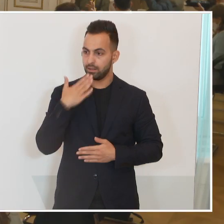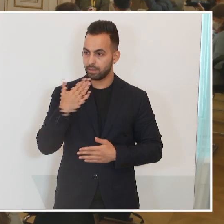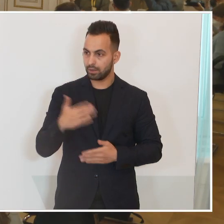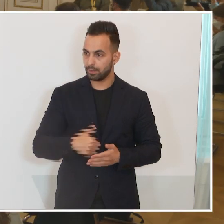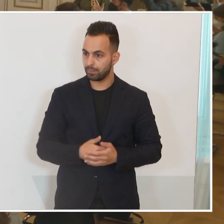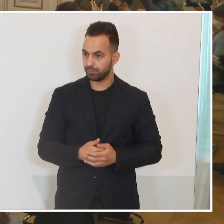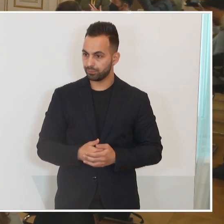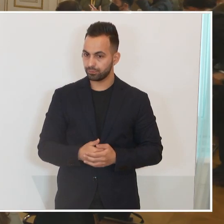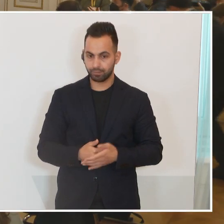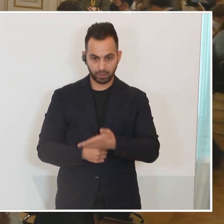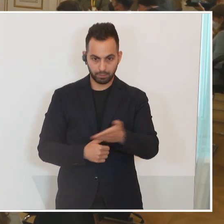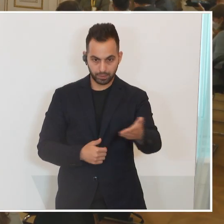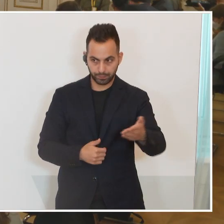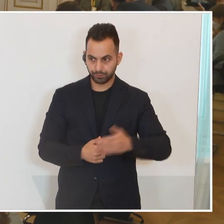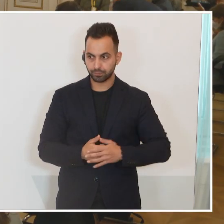Danke. Bitte.